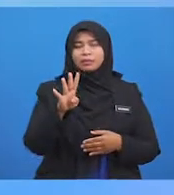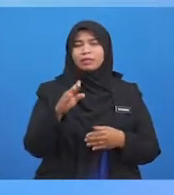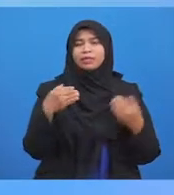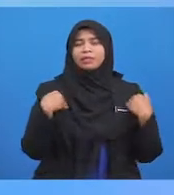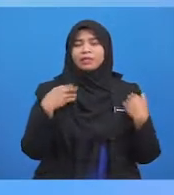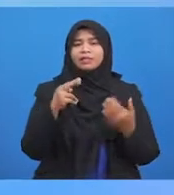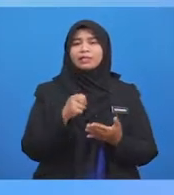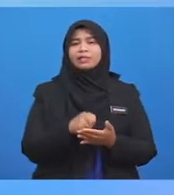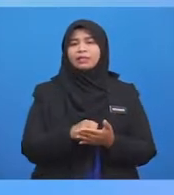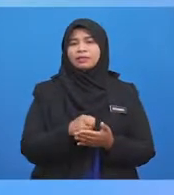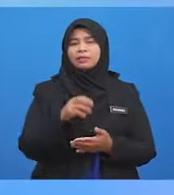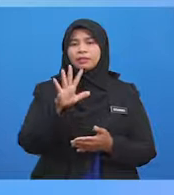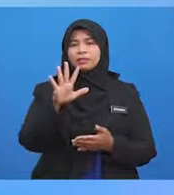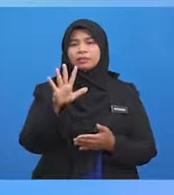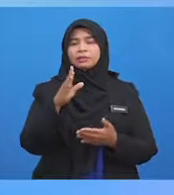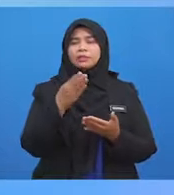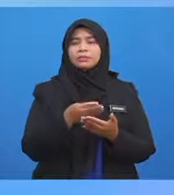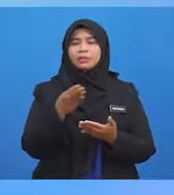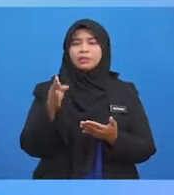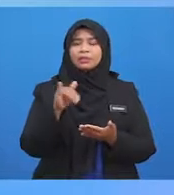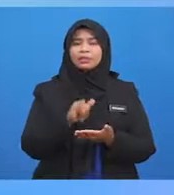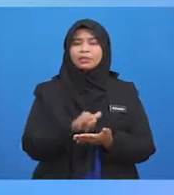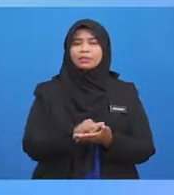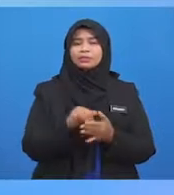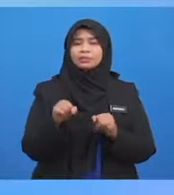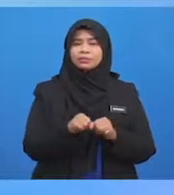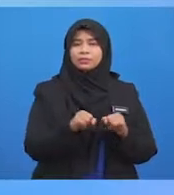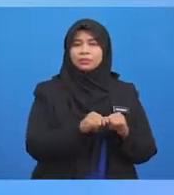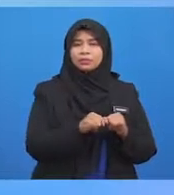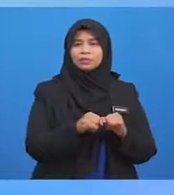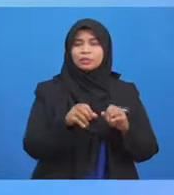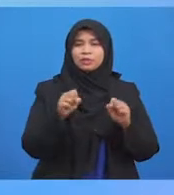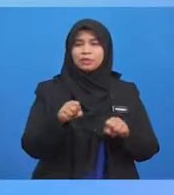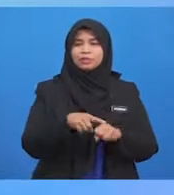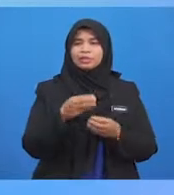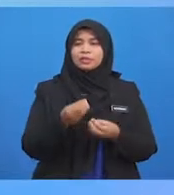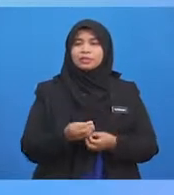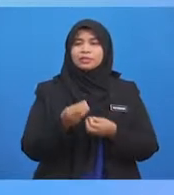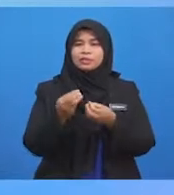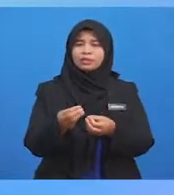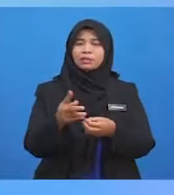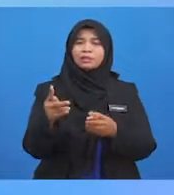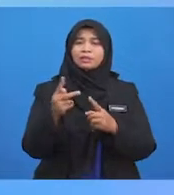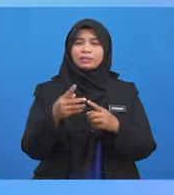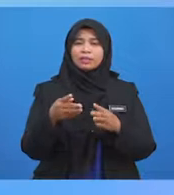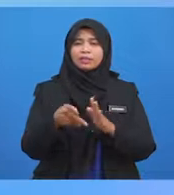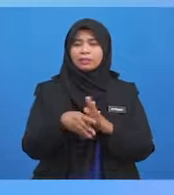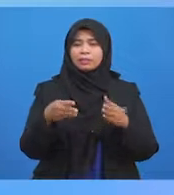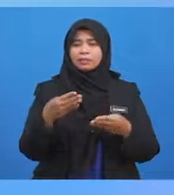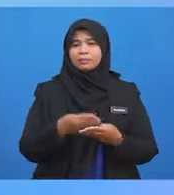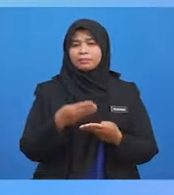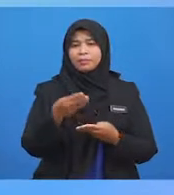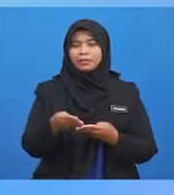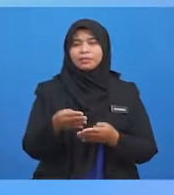syarat Kelima Barang tersebut juga boleh diserahkan kepada pembeli Yang